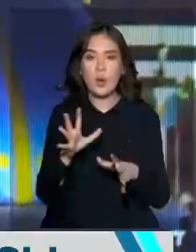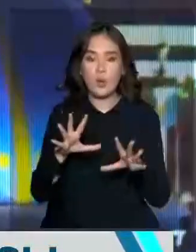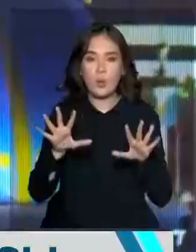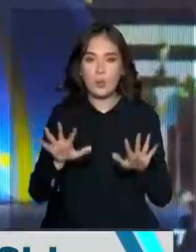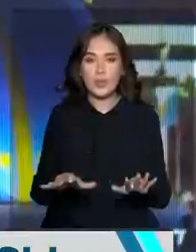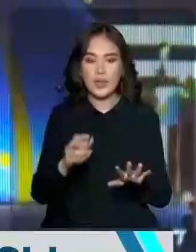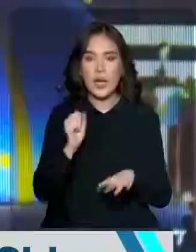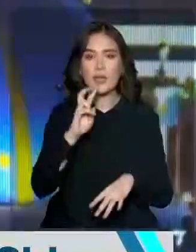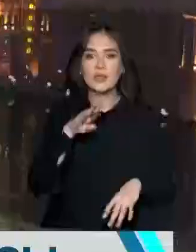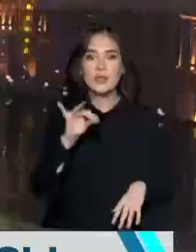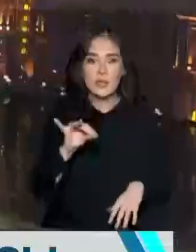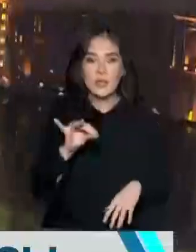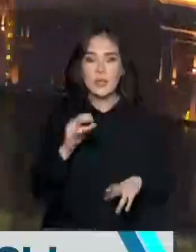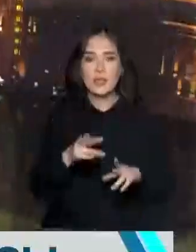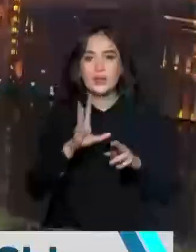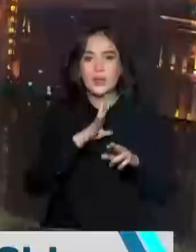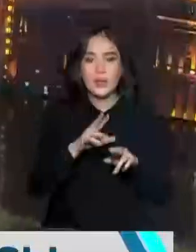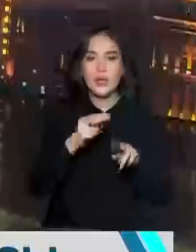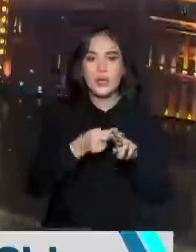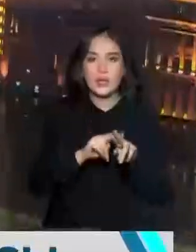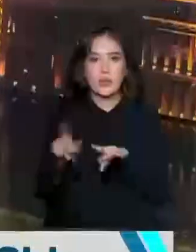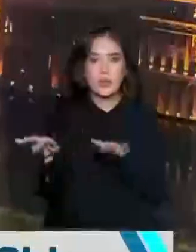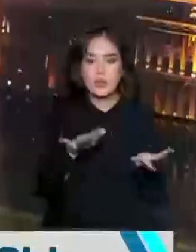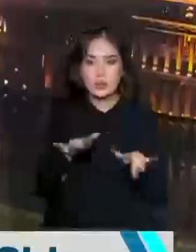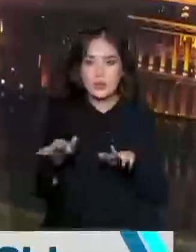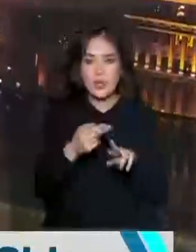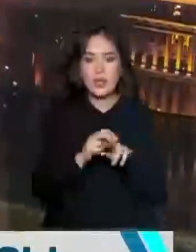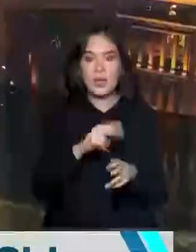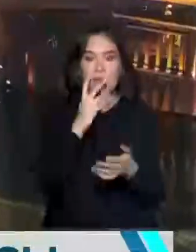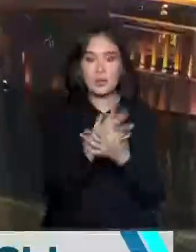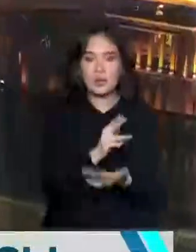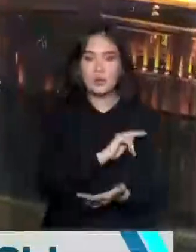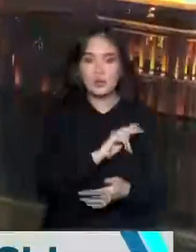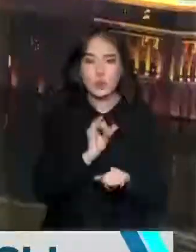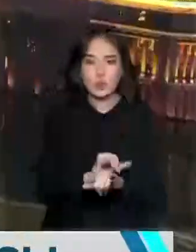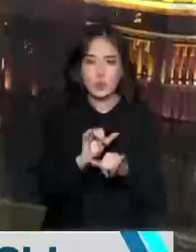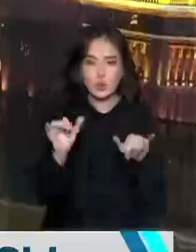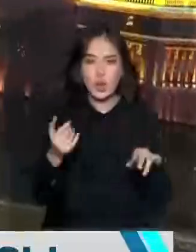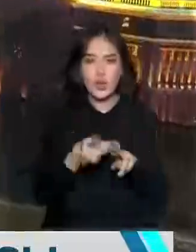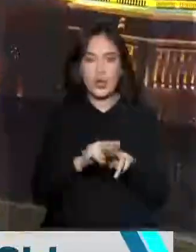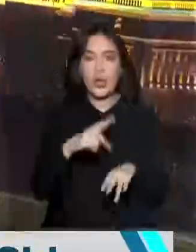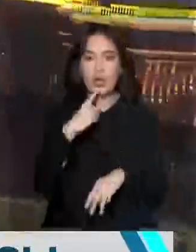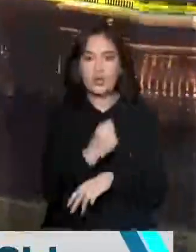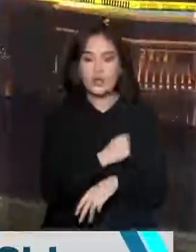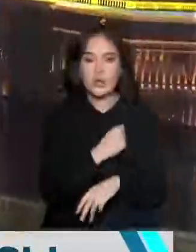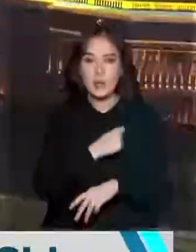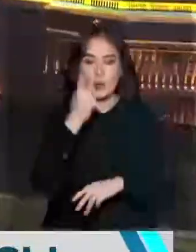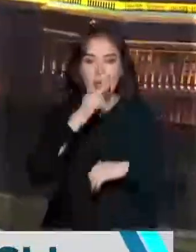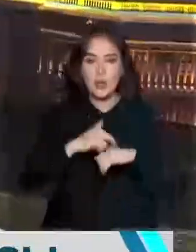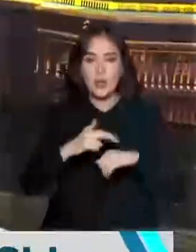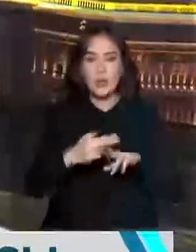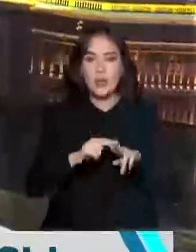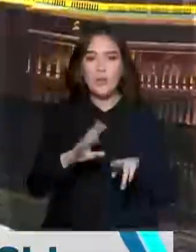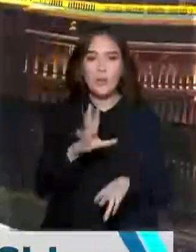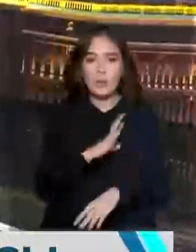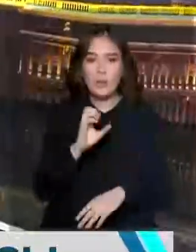антидиверсиялық, антитеррористік ұскимылдарға байланысты жұмысты күшейту. Онын ішіндегі әскери полицияң статусын жоғаррақ көтеру.